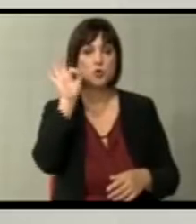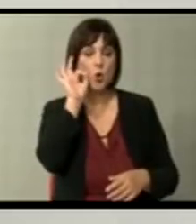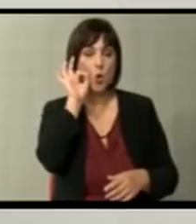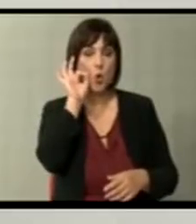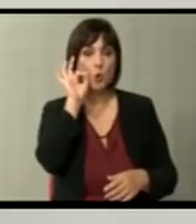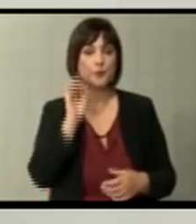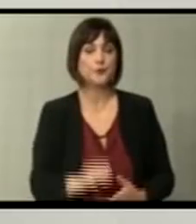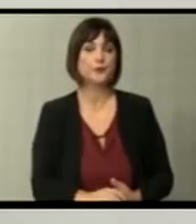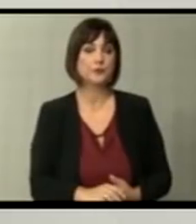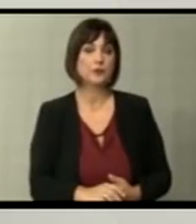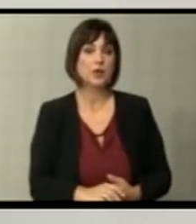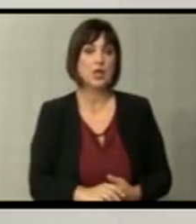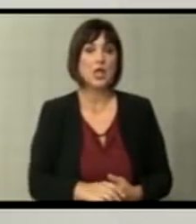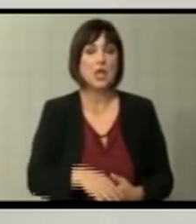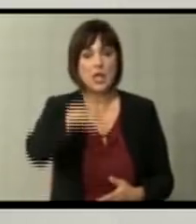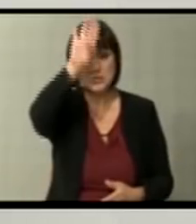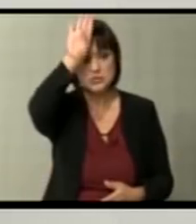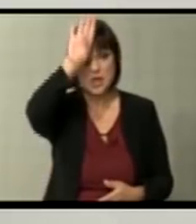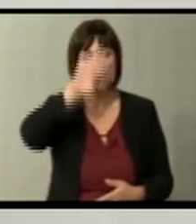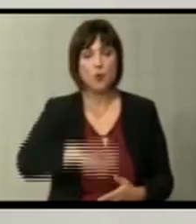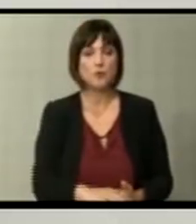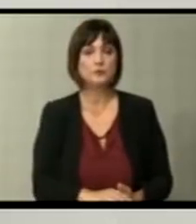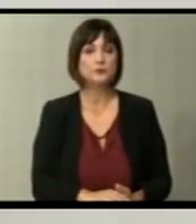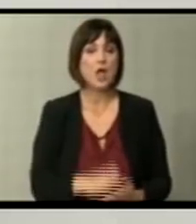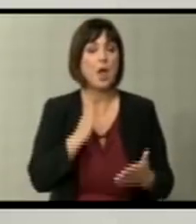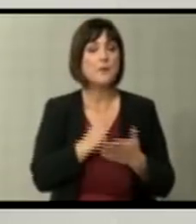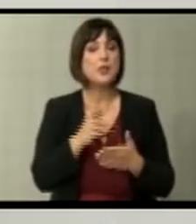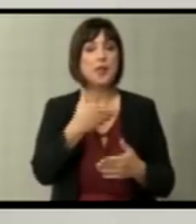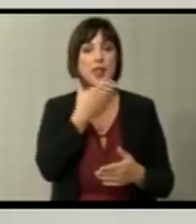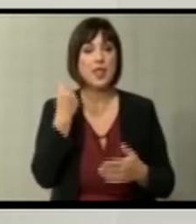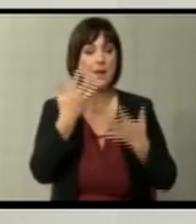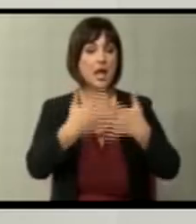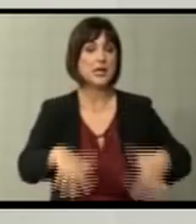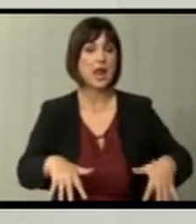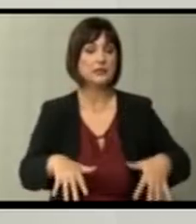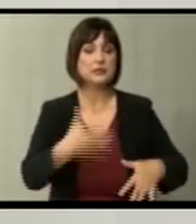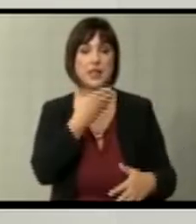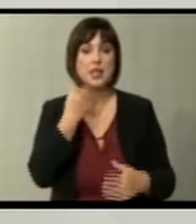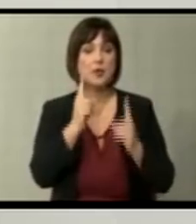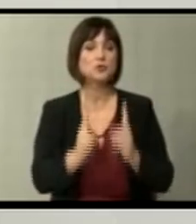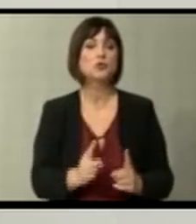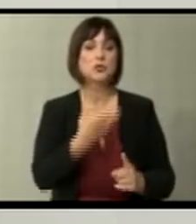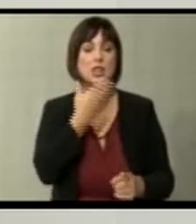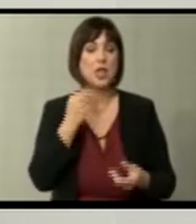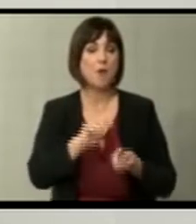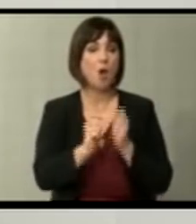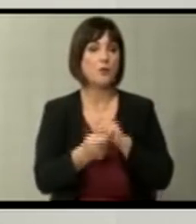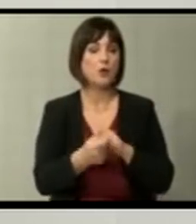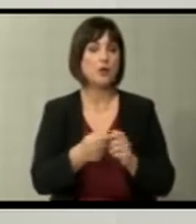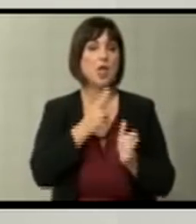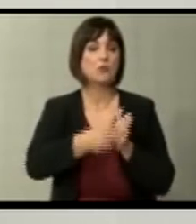Истанбул. Видеќи таму нема граници, нема застанување, нема промена на